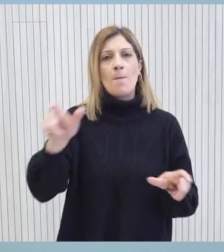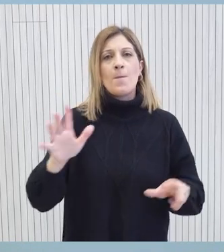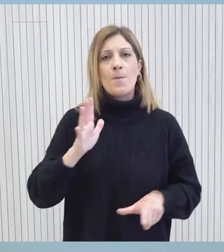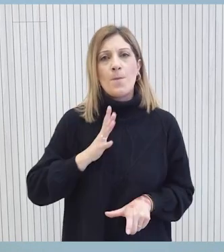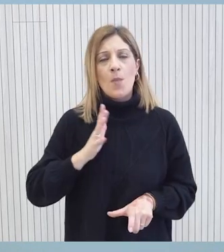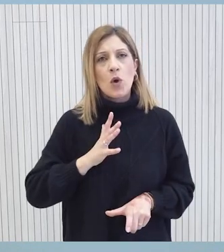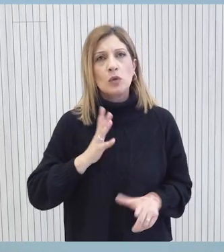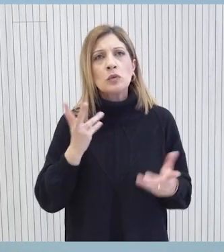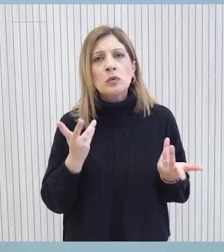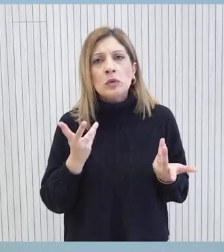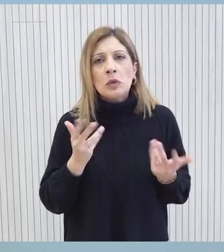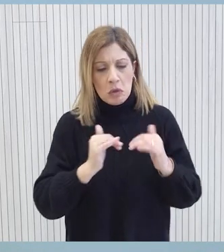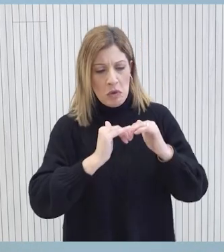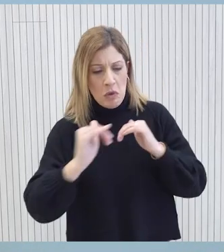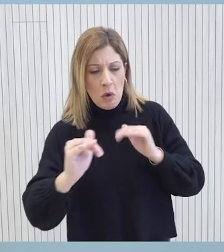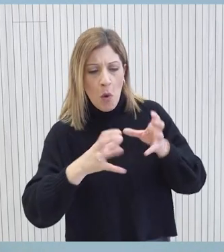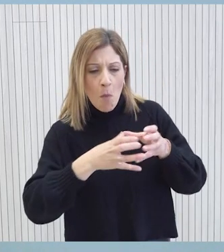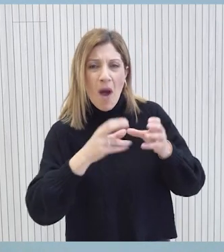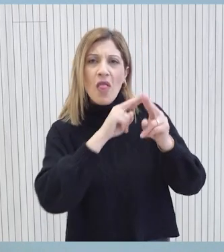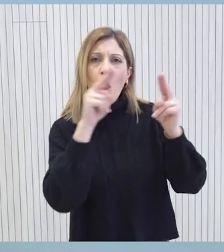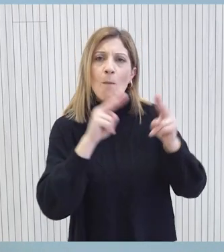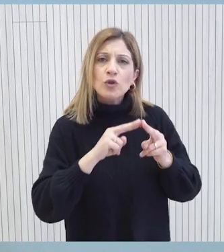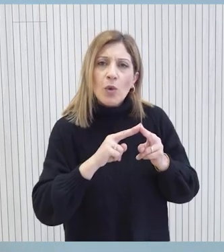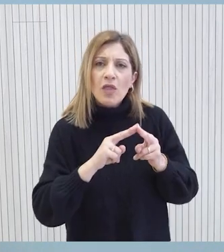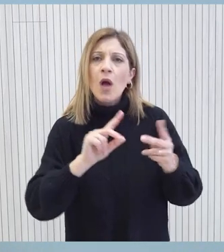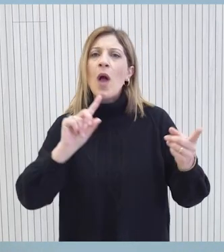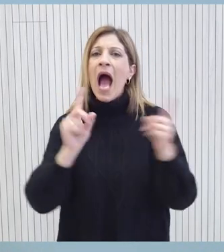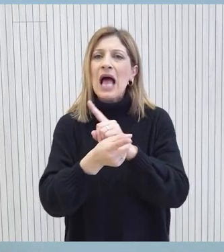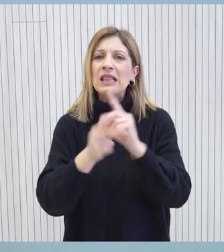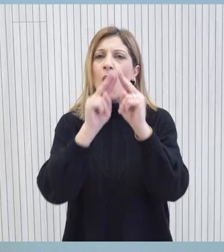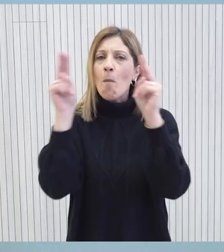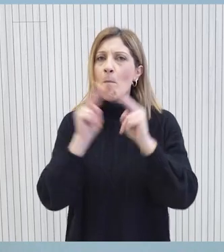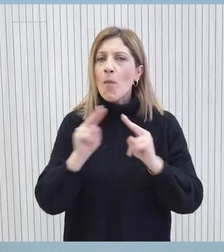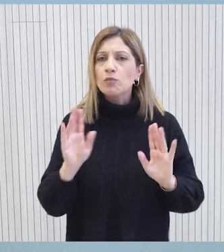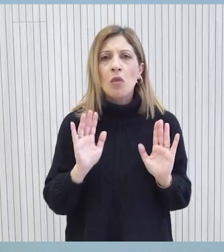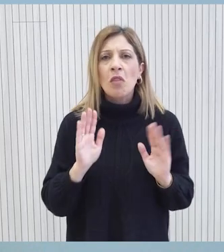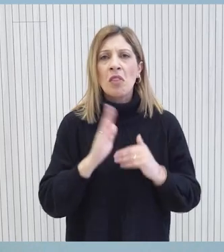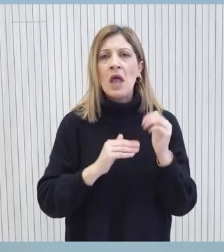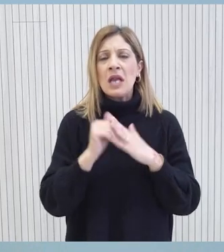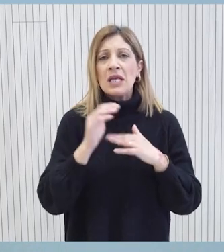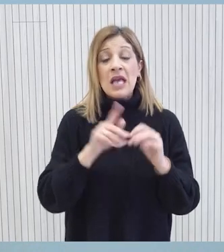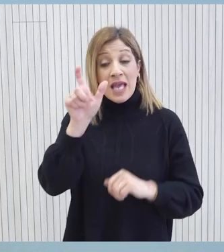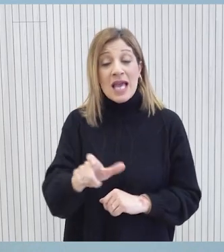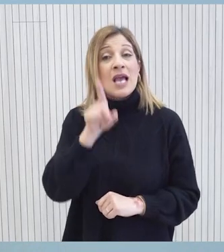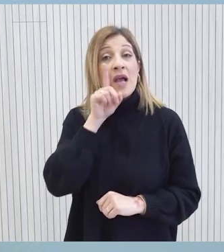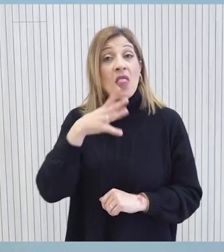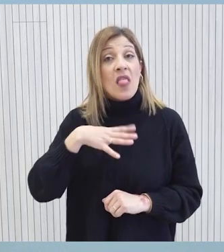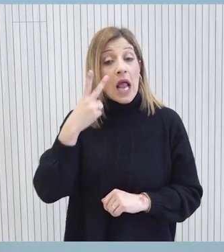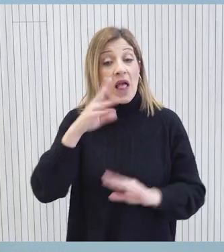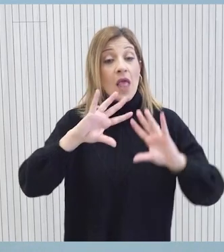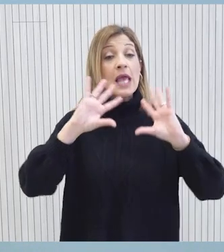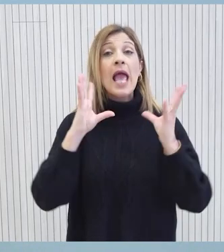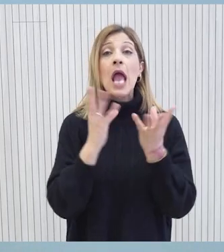Δεν νομίζω ότι αυτό θα διαχωριστεί, είτε σε αιμοσπονδιακούς, είτε σε όντι αιμοσπονδιακούς αυτό που θέλει η κυρία Ολγκίν. Είναι να δει το γενικότερο